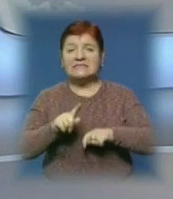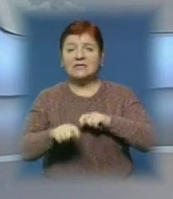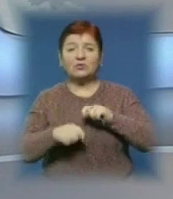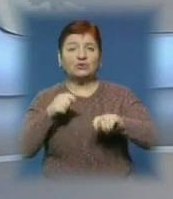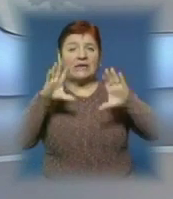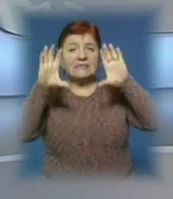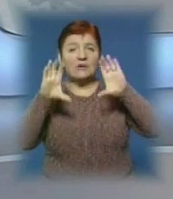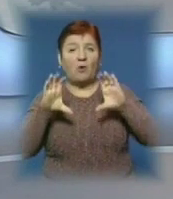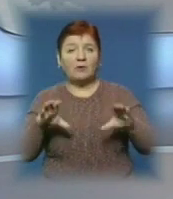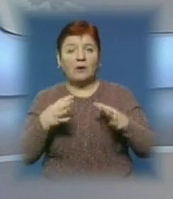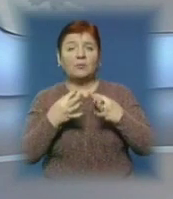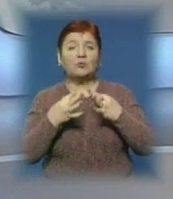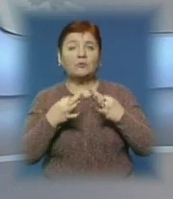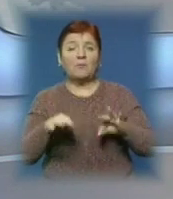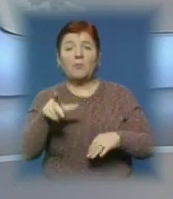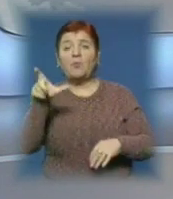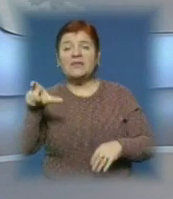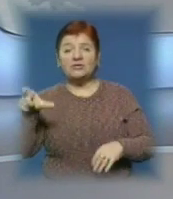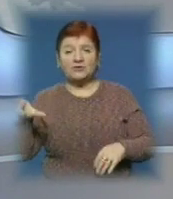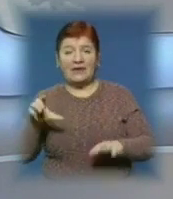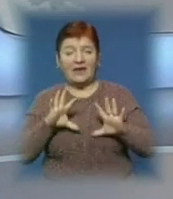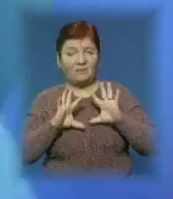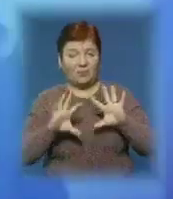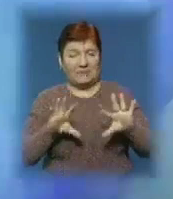закону про доступ до публічної інформації.